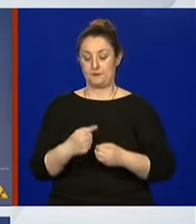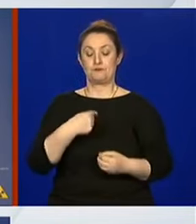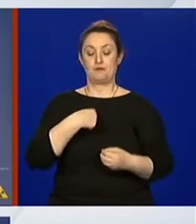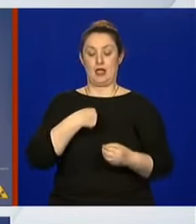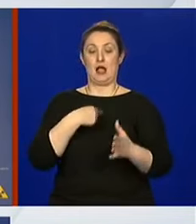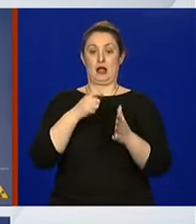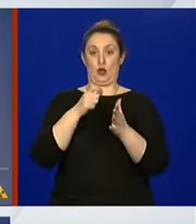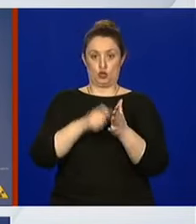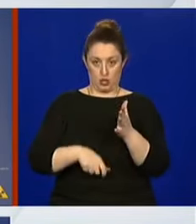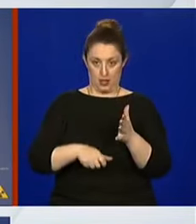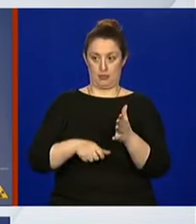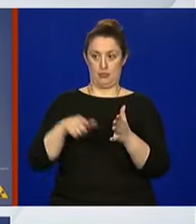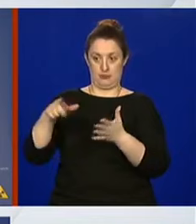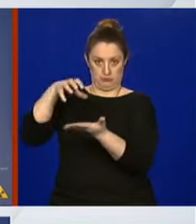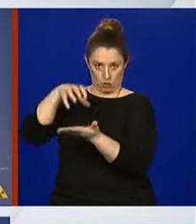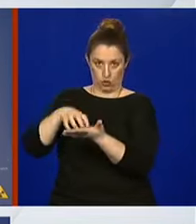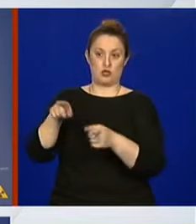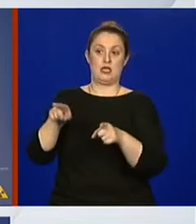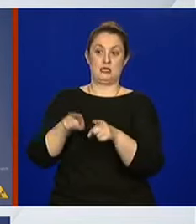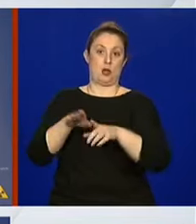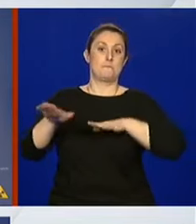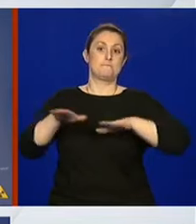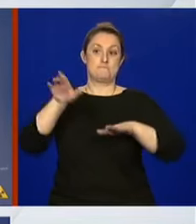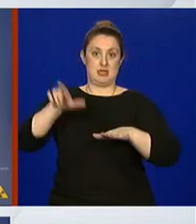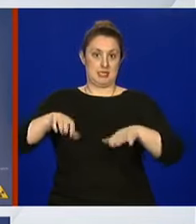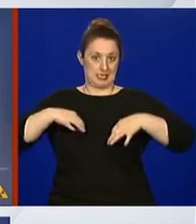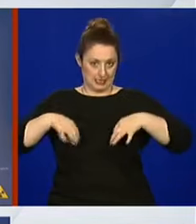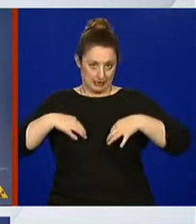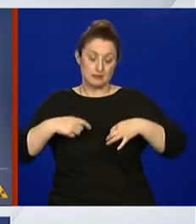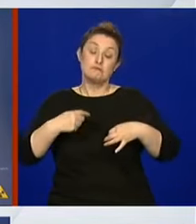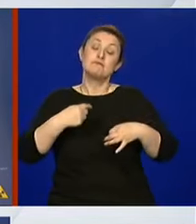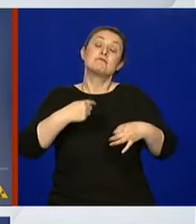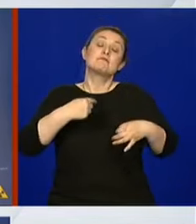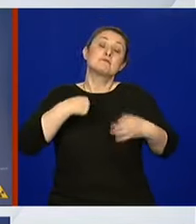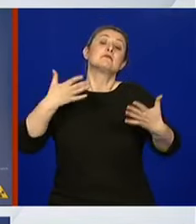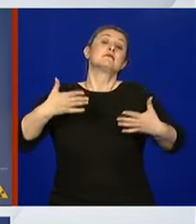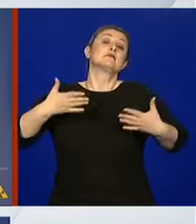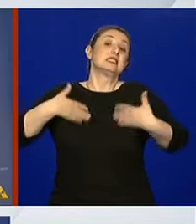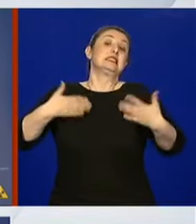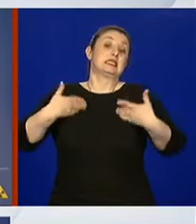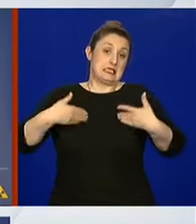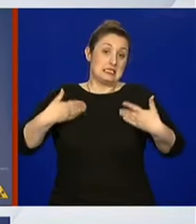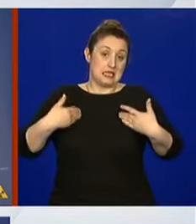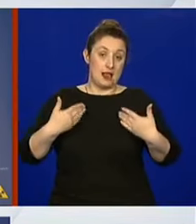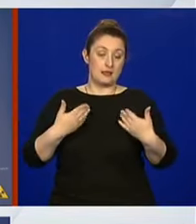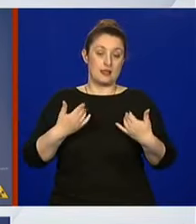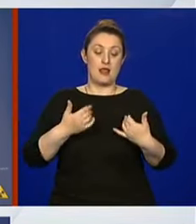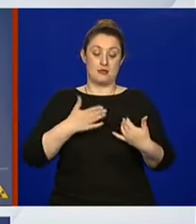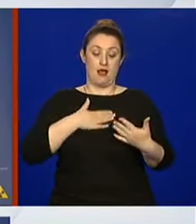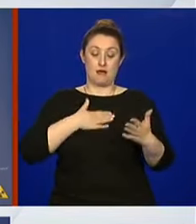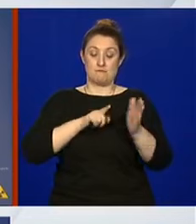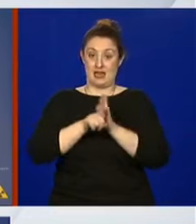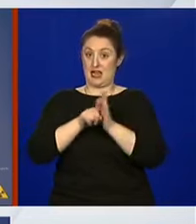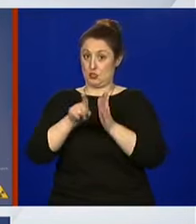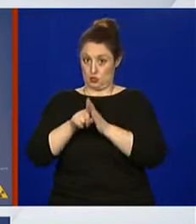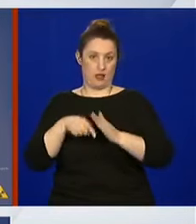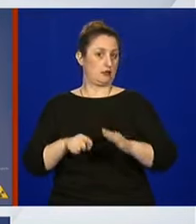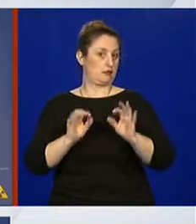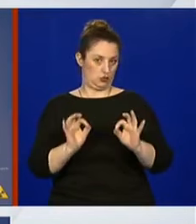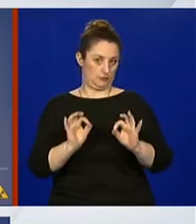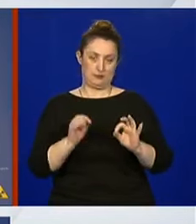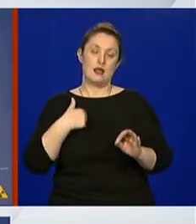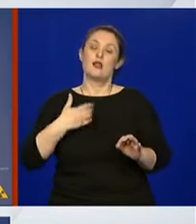ministar zdravstvena mogu naglasiti da sam iznimno sretan u ovom trenutku na sve naše rezultate, jer ne volimo to